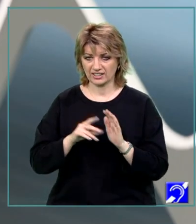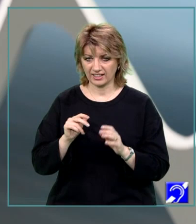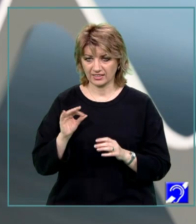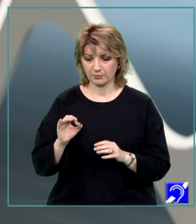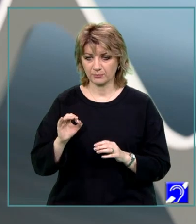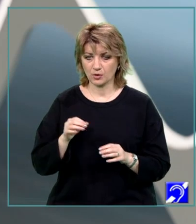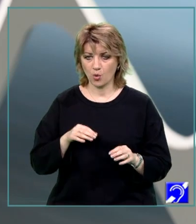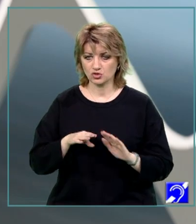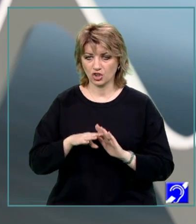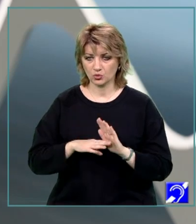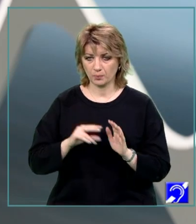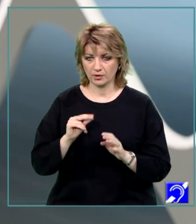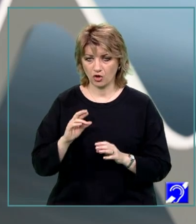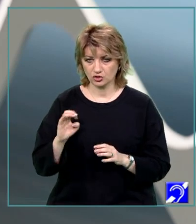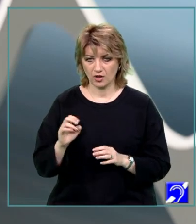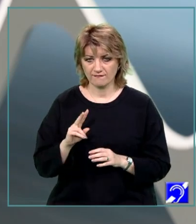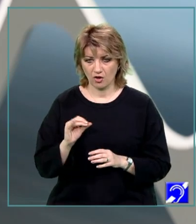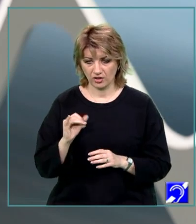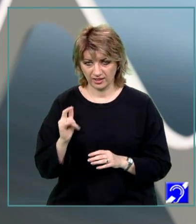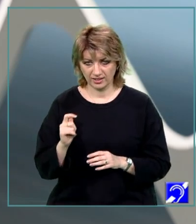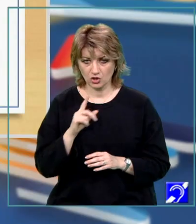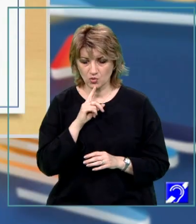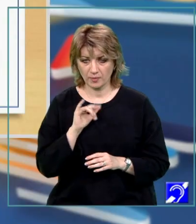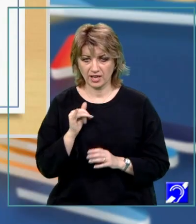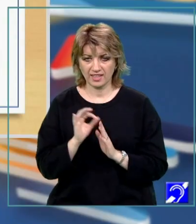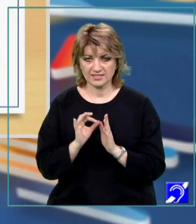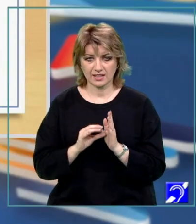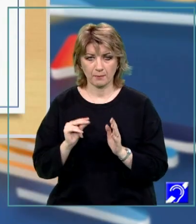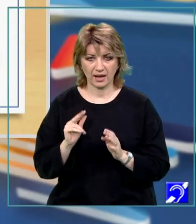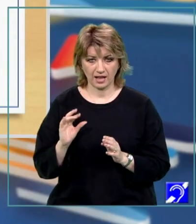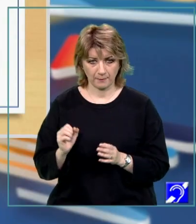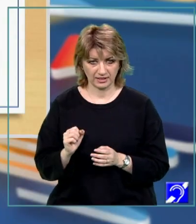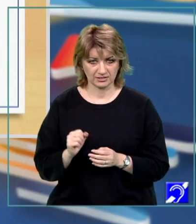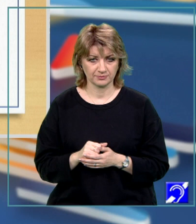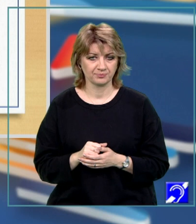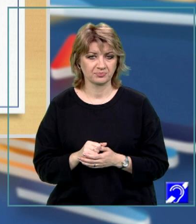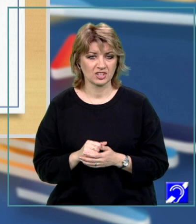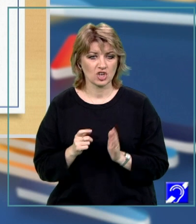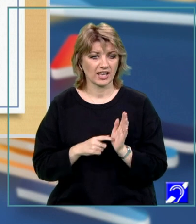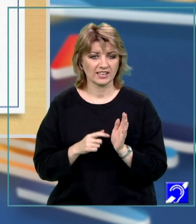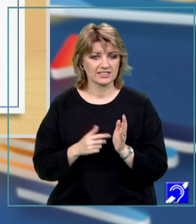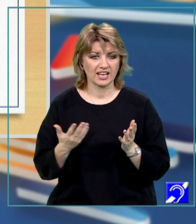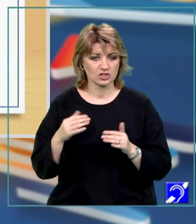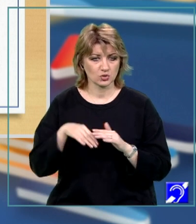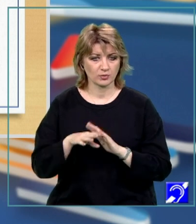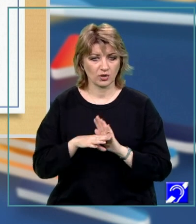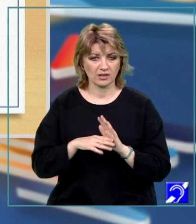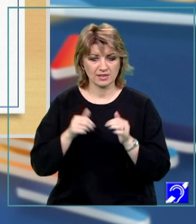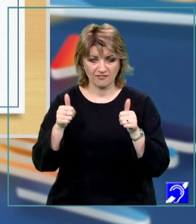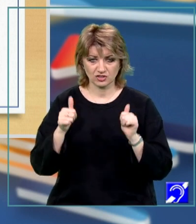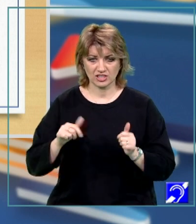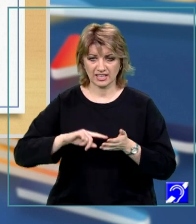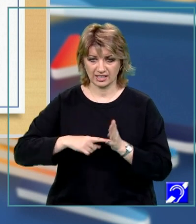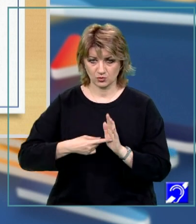procedură, tip void. Void, nume, listă de parametri. Se utilizează atunci când cerința este ca subprogramul să afișeze